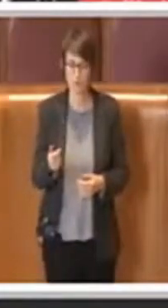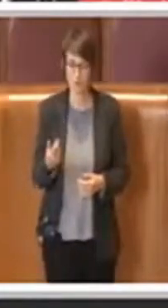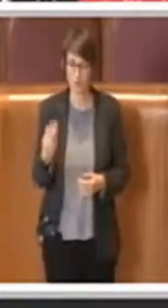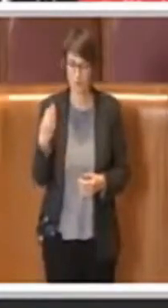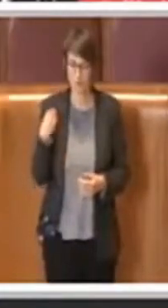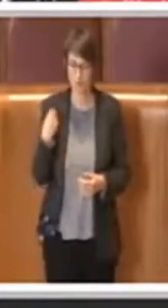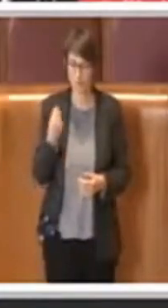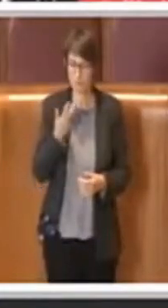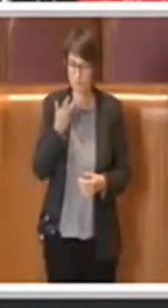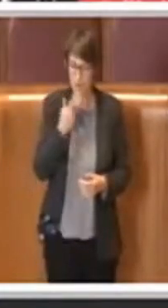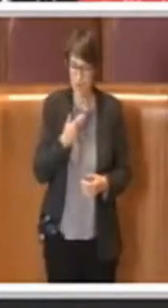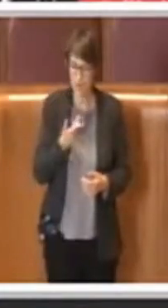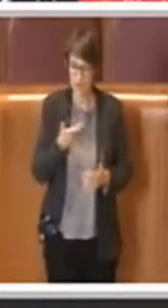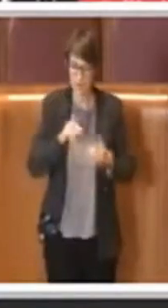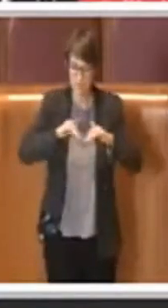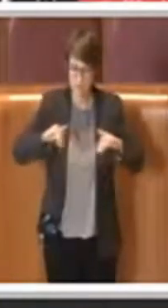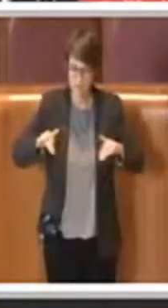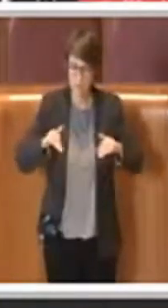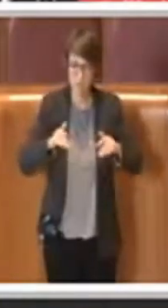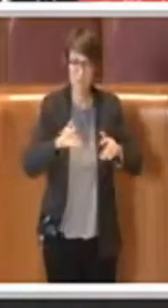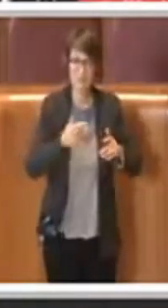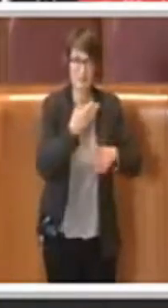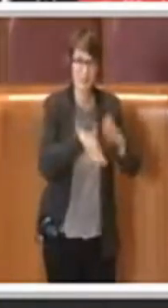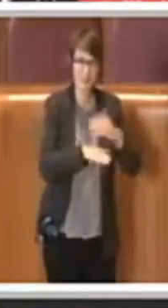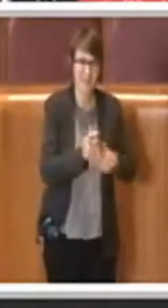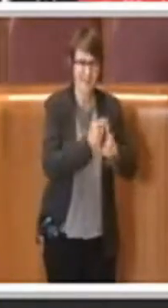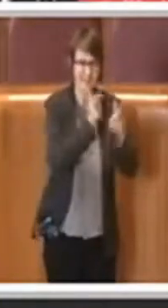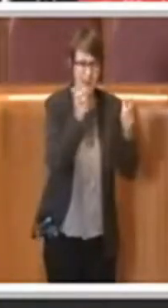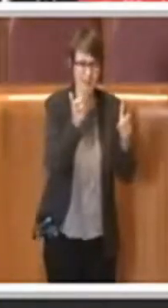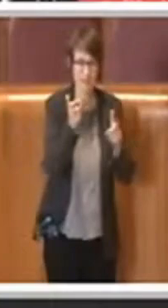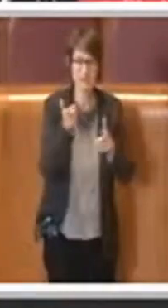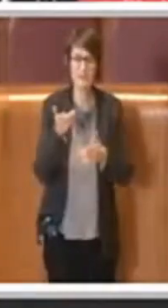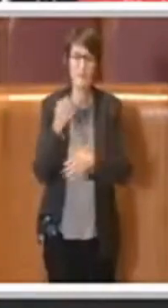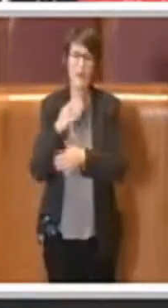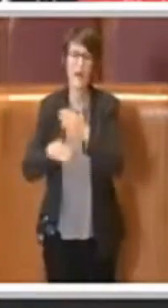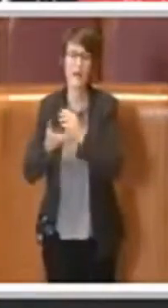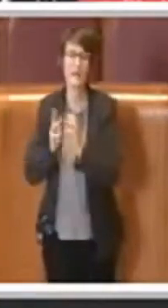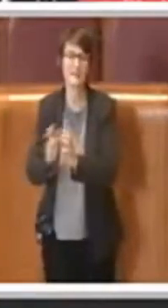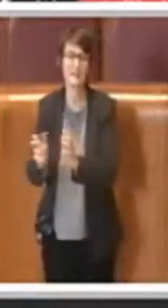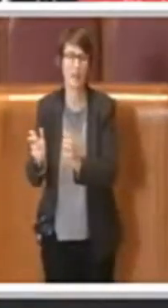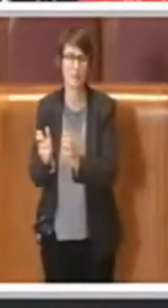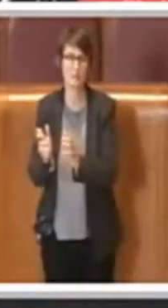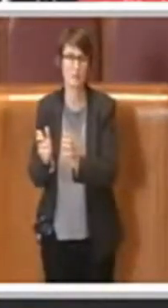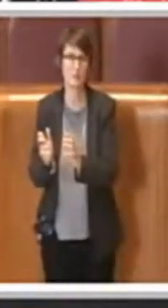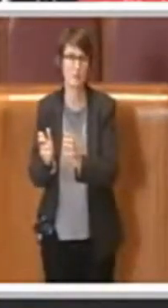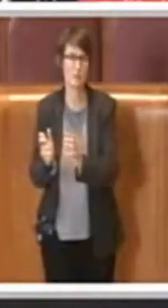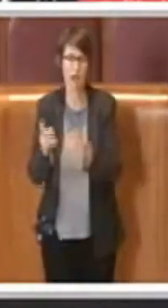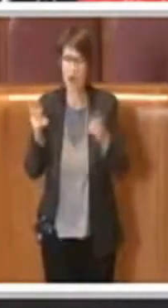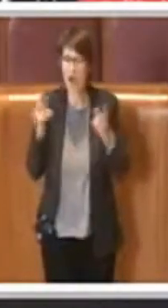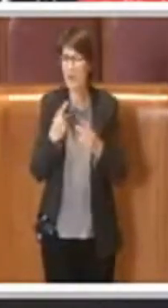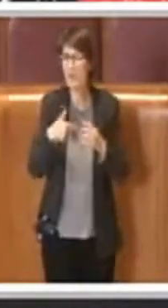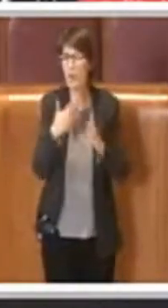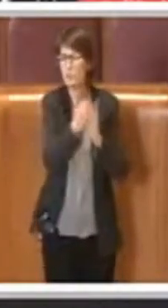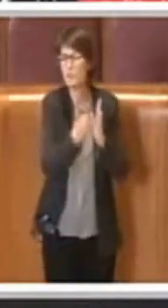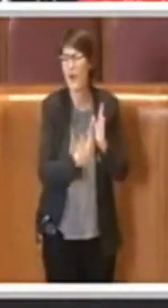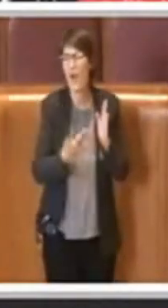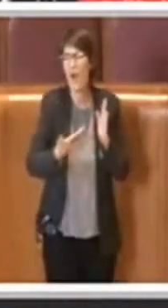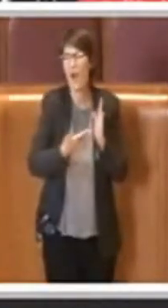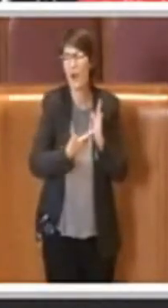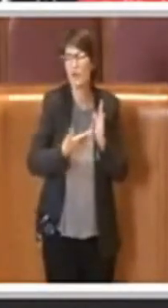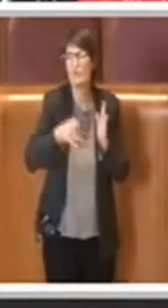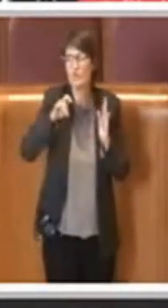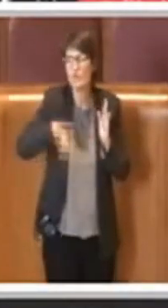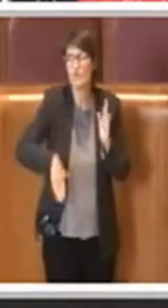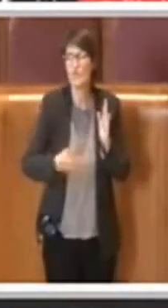disabilità gravissime e altre disabilità. Questa cosa già è riportata nel piano, tra l'altro il piano sociale già riporta le